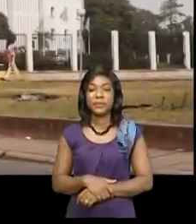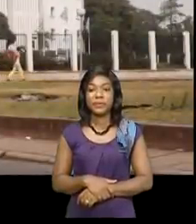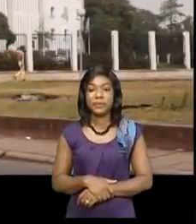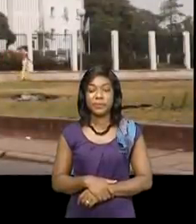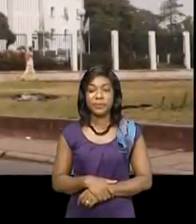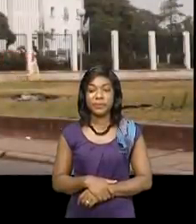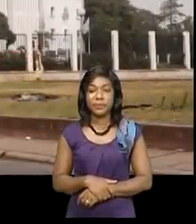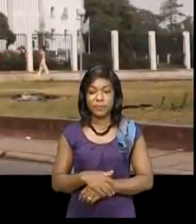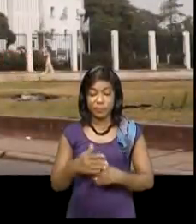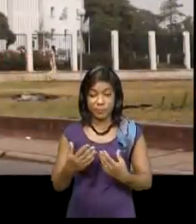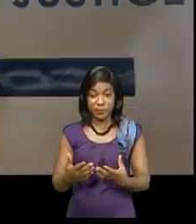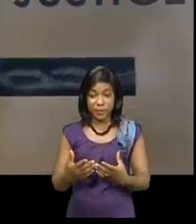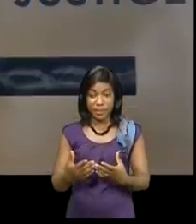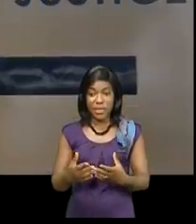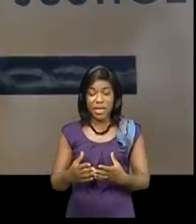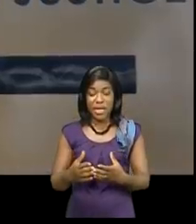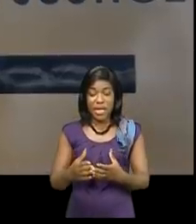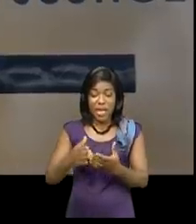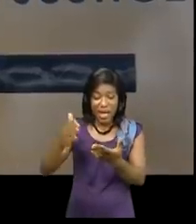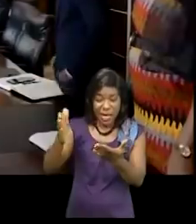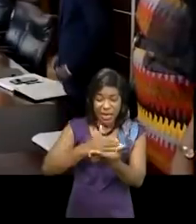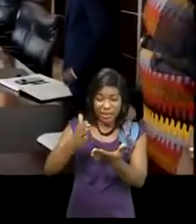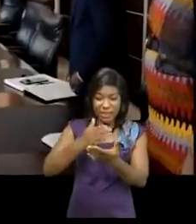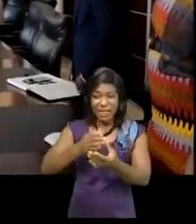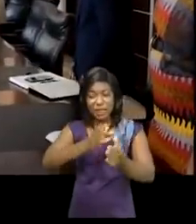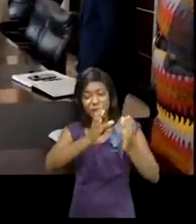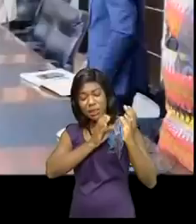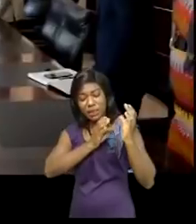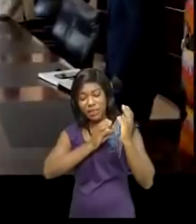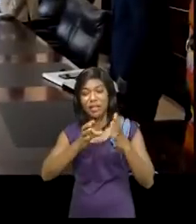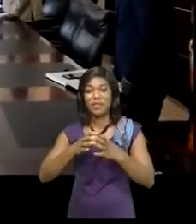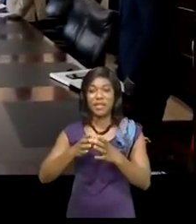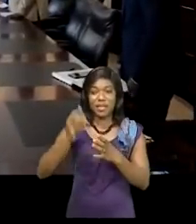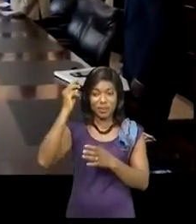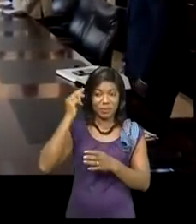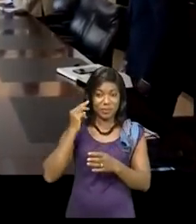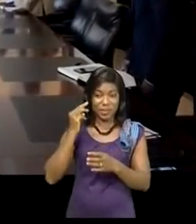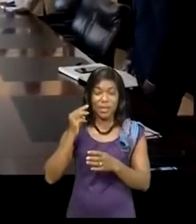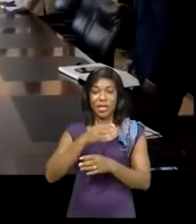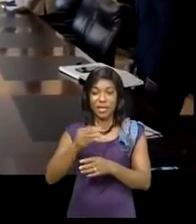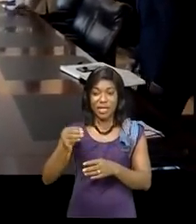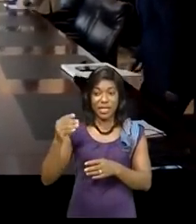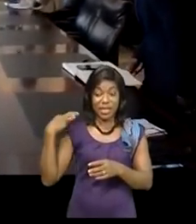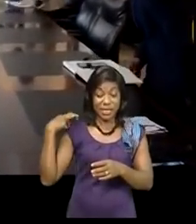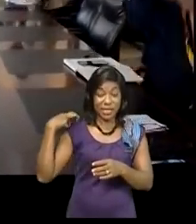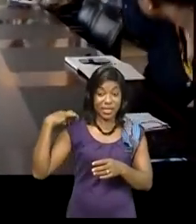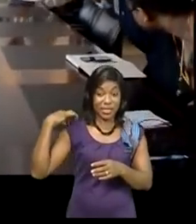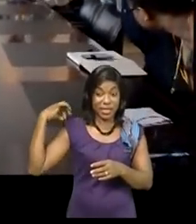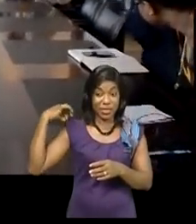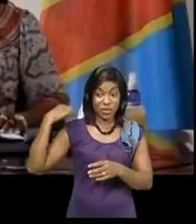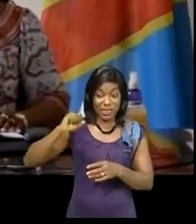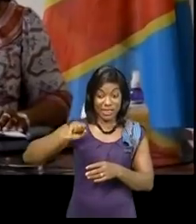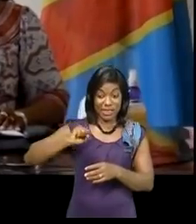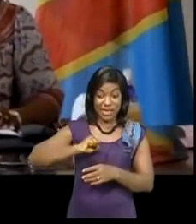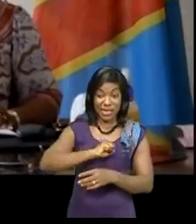Un agenda surchargé au ministère de la Justice, c'est avec la délégation syndicale de son ministère que Rose Moutonbo a